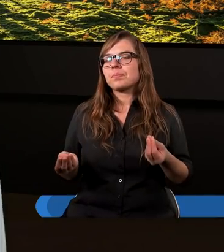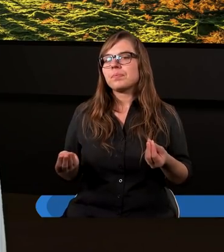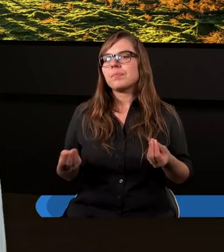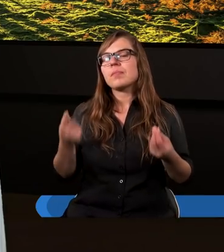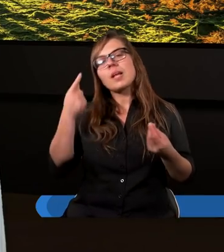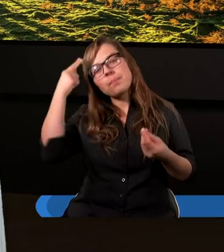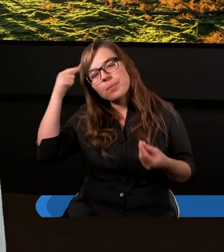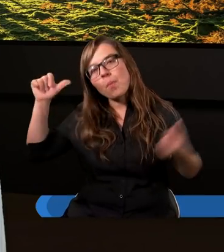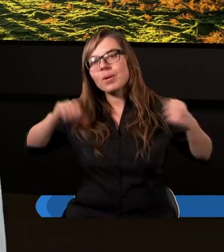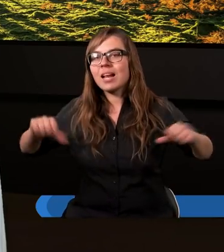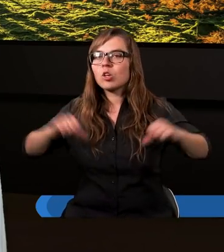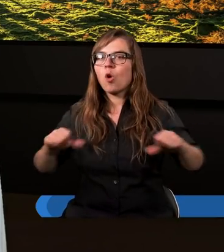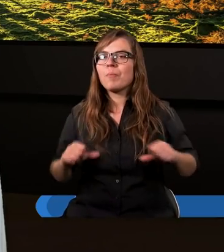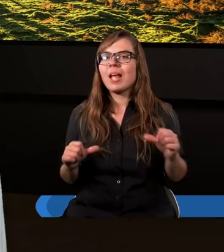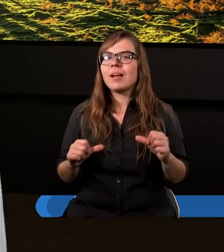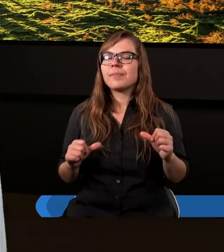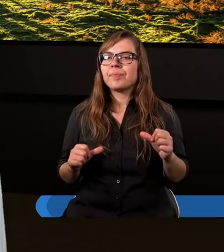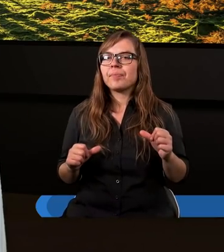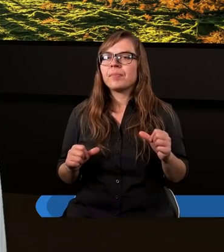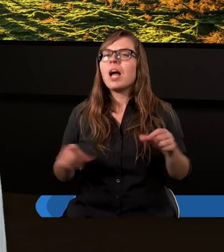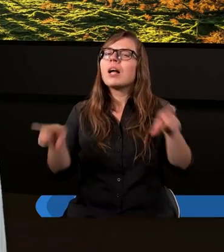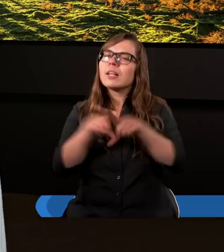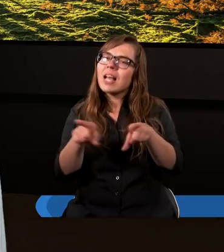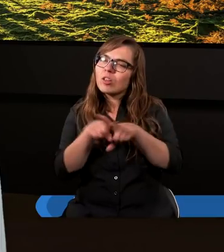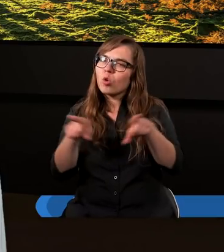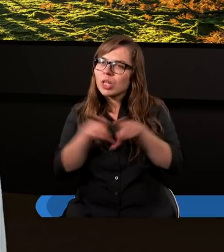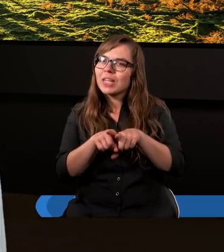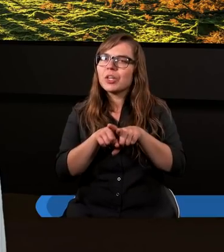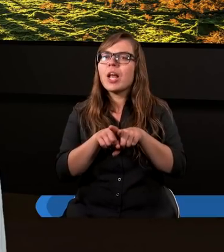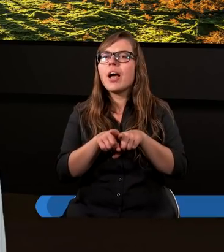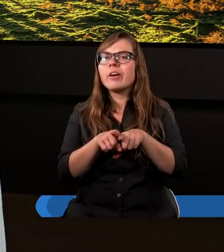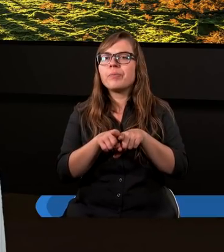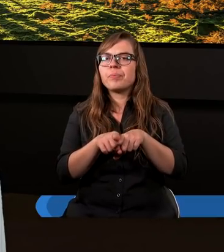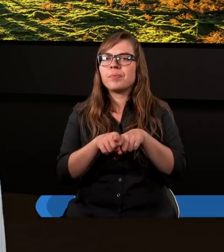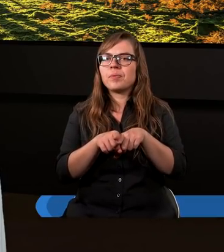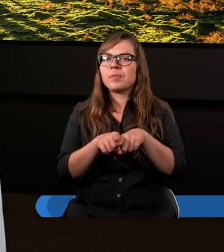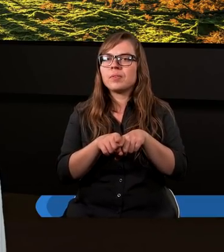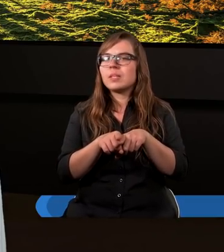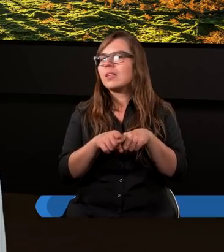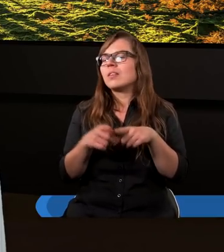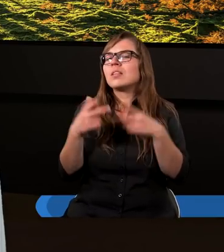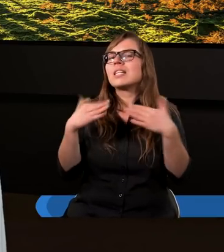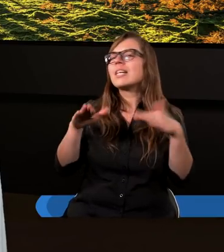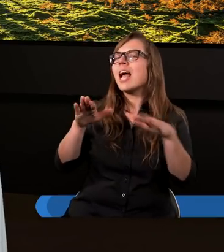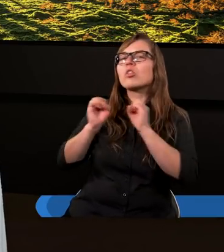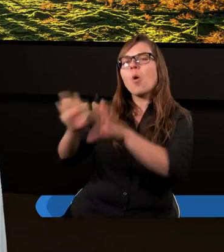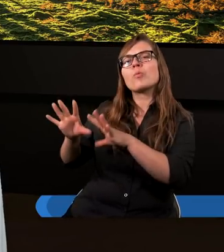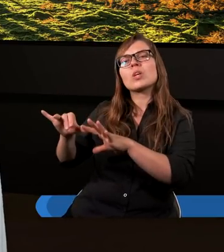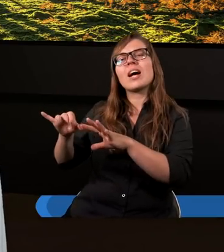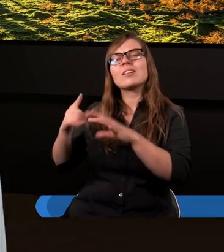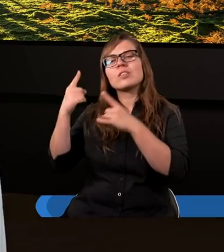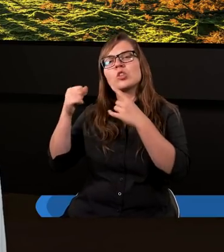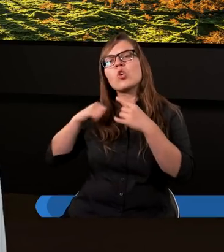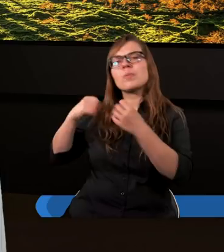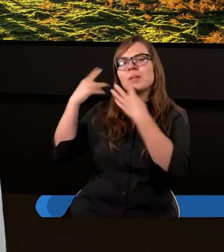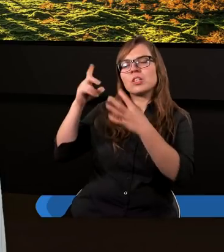przypominać sobie, a jednocześnie budować się, że